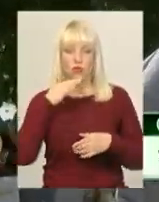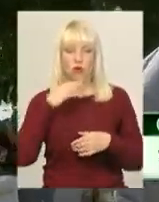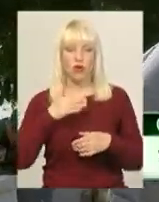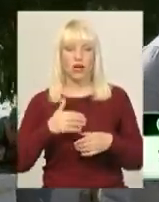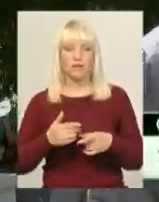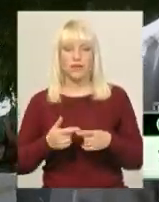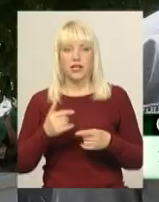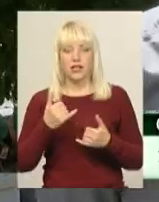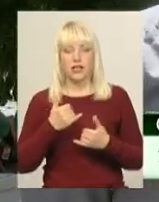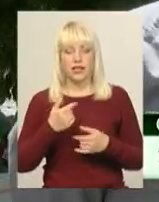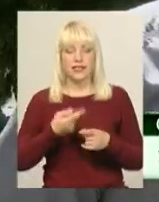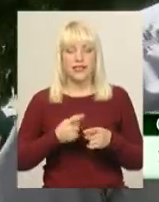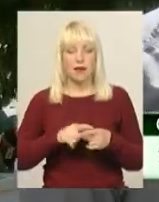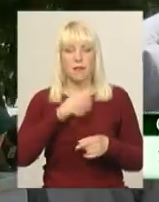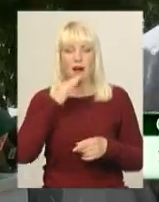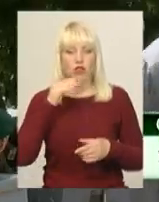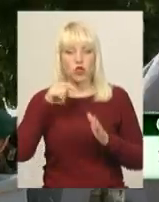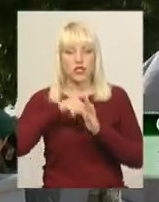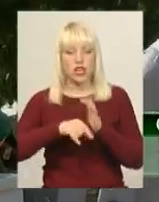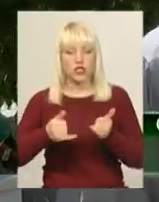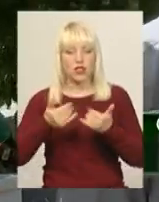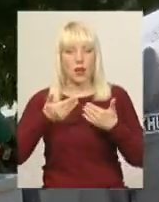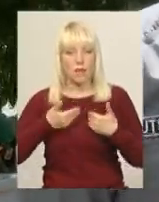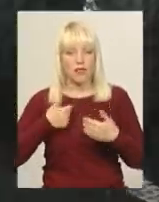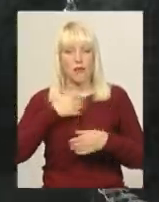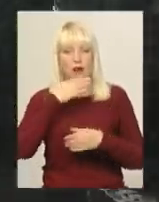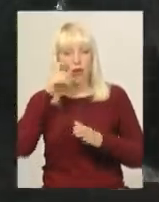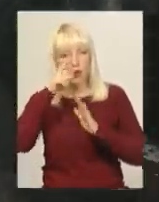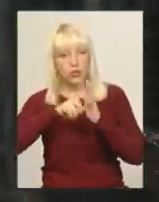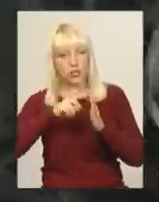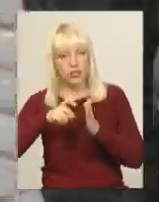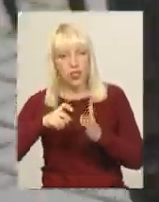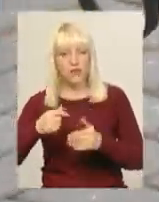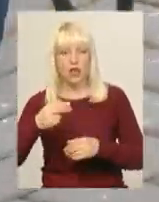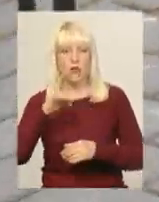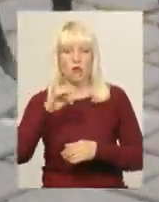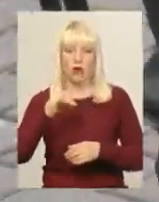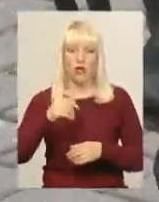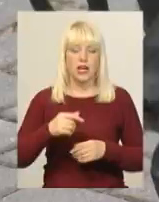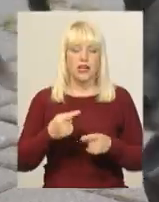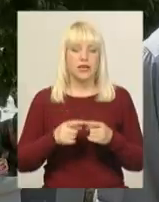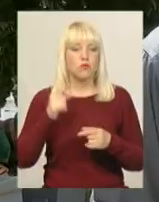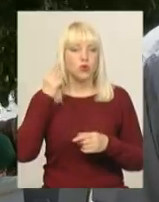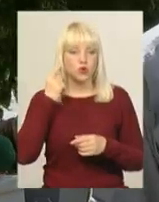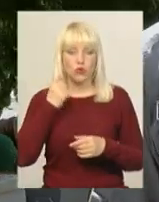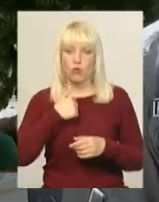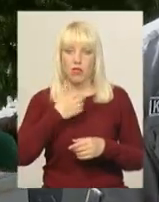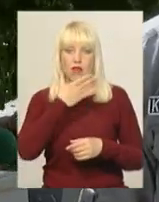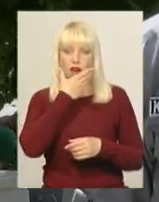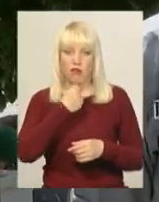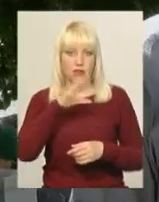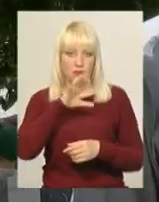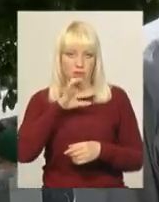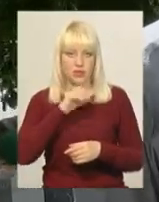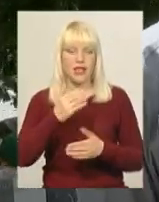Це дуже багато означає для мене. Багато дізнався тут, почув. У мене хороший пес. Ми отримали 100 балів зі 100, тому є шанси на